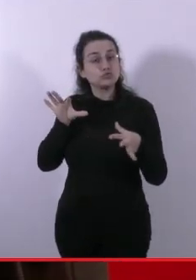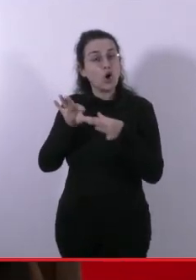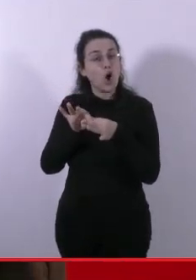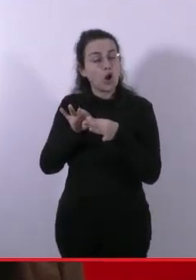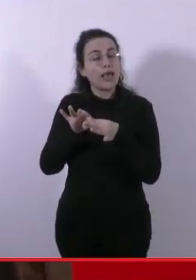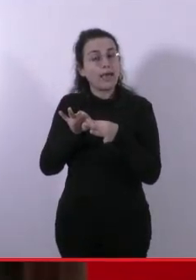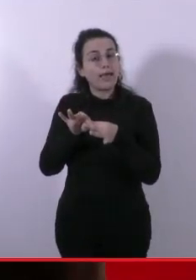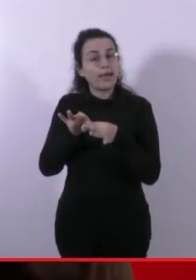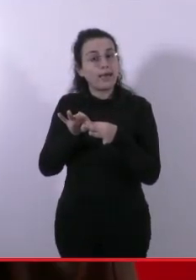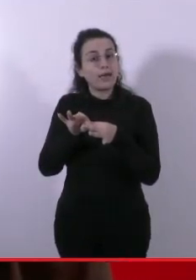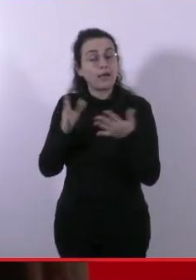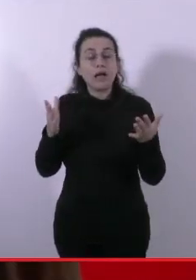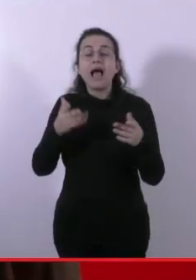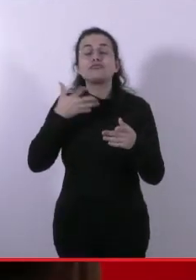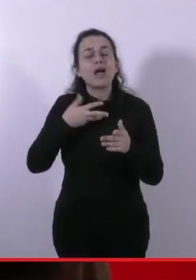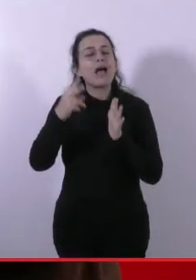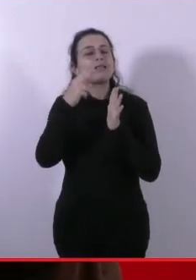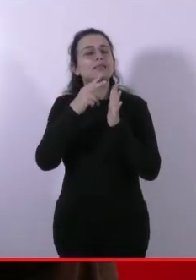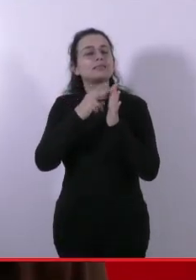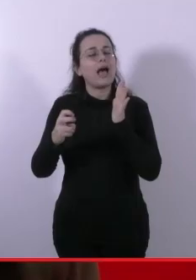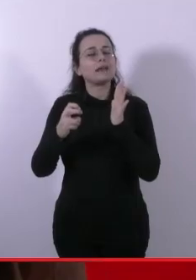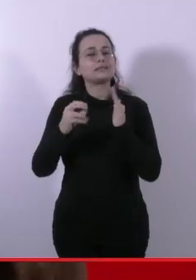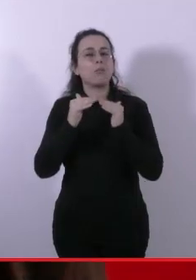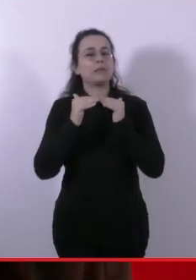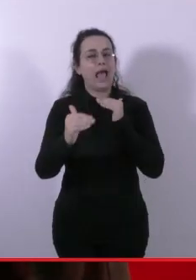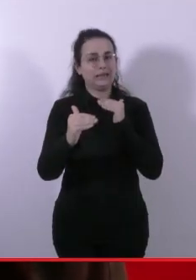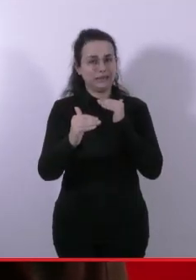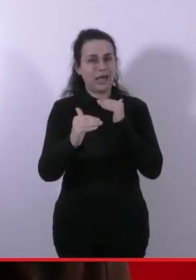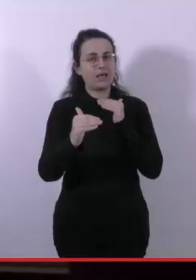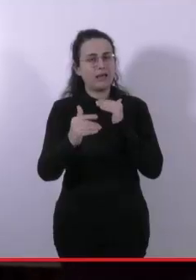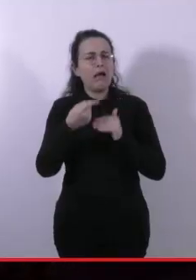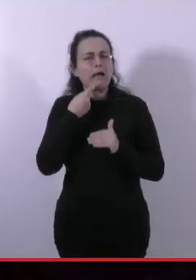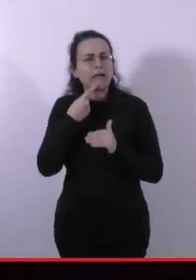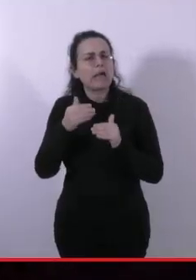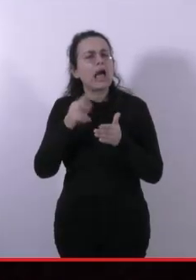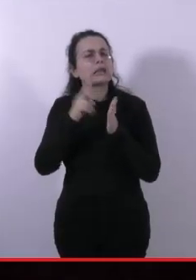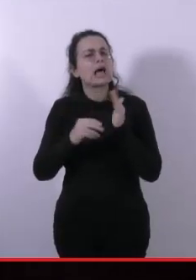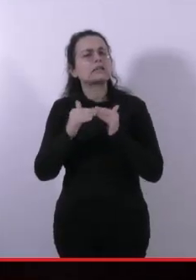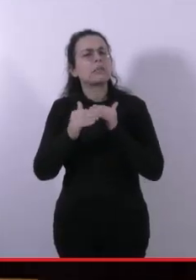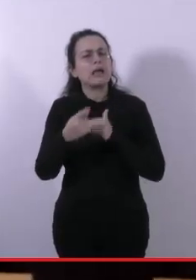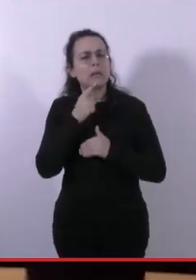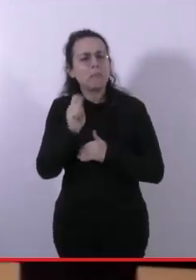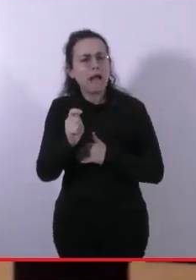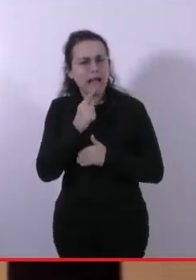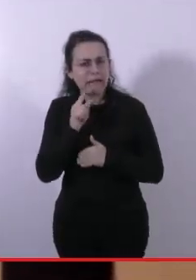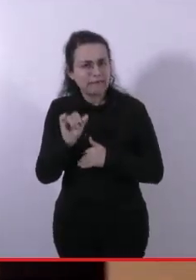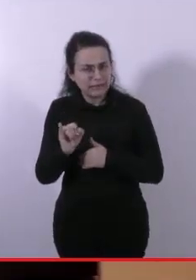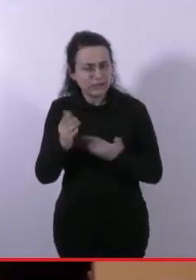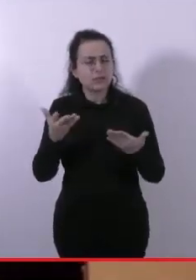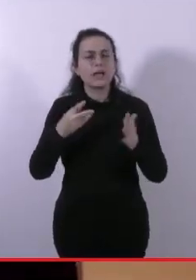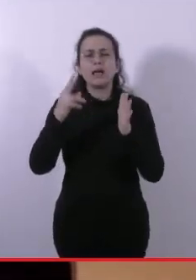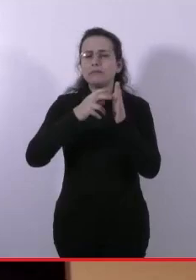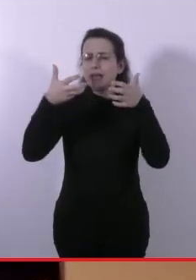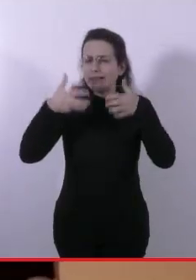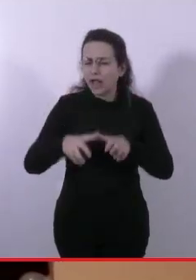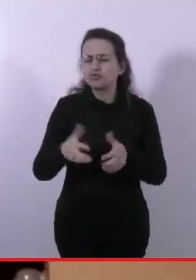verso la tassa piatta. E chi rende merito la tassa piatta? Chi la pagherà la tassa piatta? Sotto forma anche di abolizione di detrazioni.